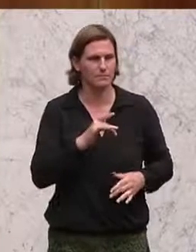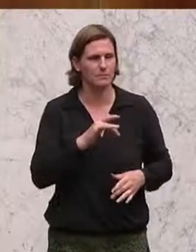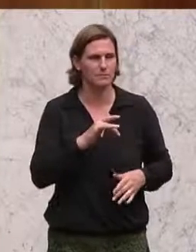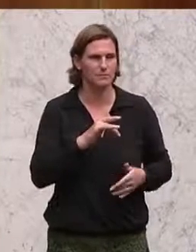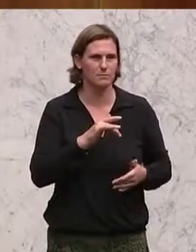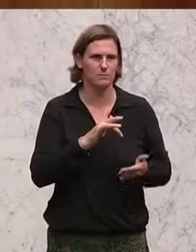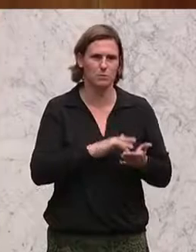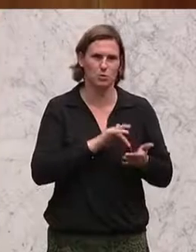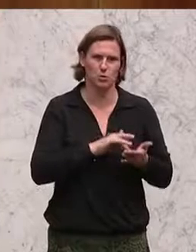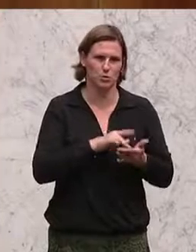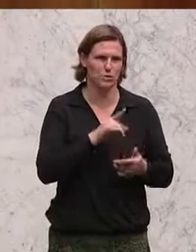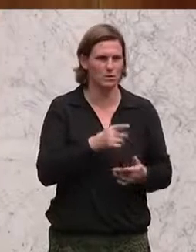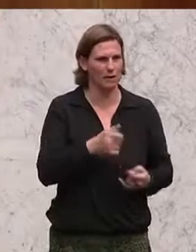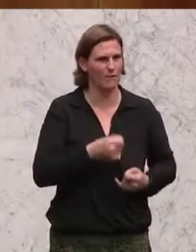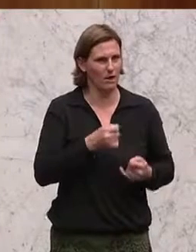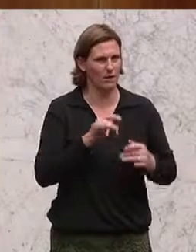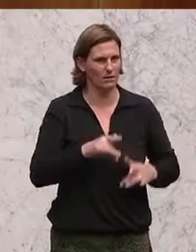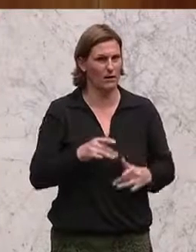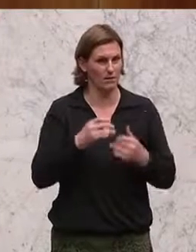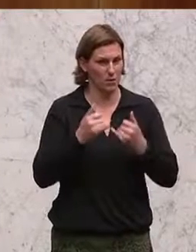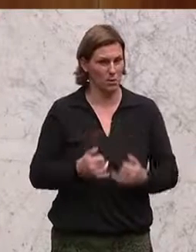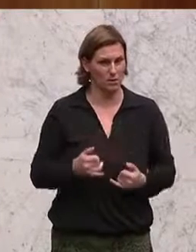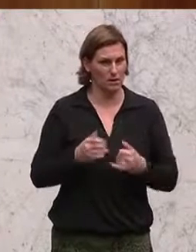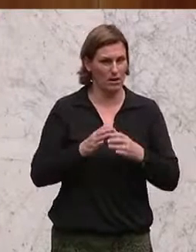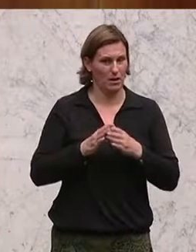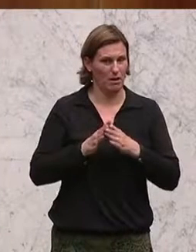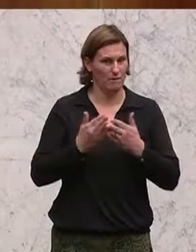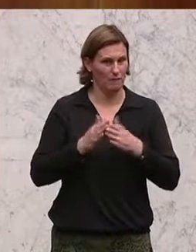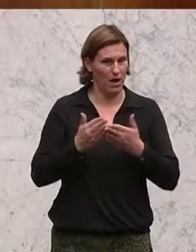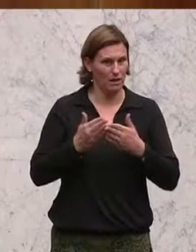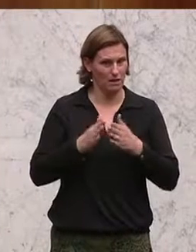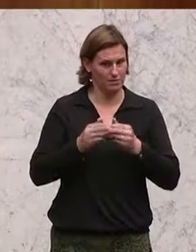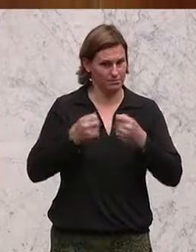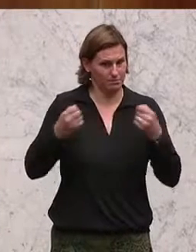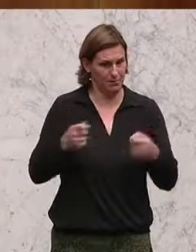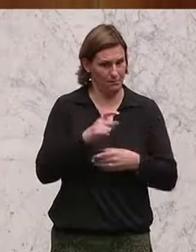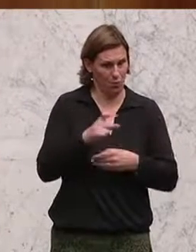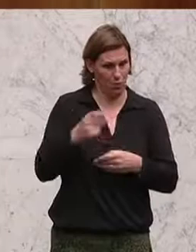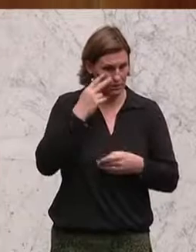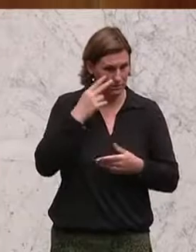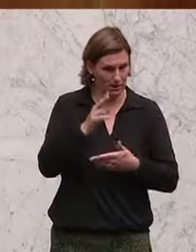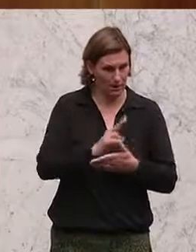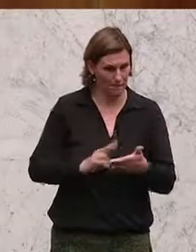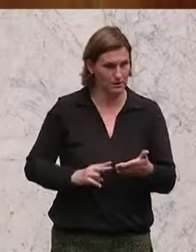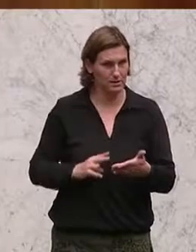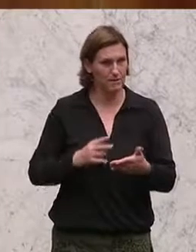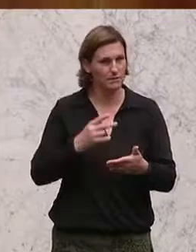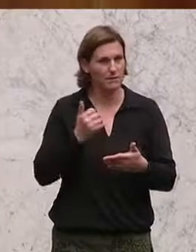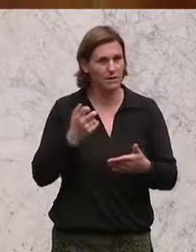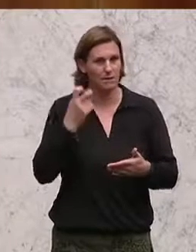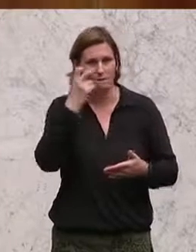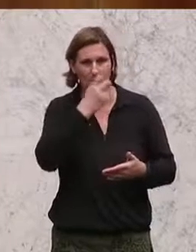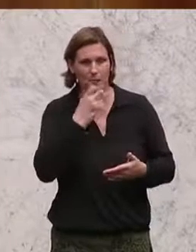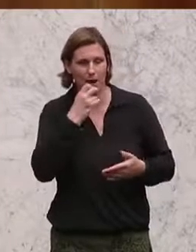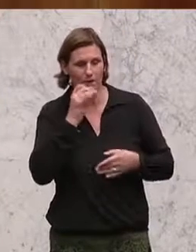ist. Und wenn Sie den heutigen Falter, den Falter der Woche gelesen haben, dann wissen Sie, wie verbale Gewalt gegen